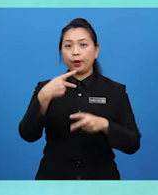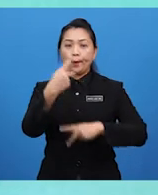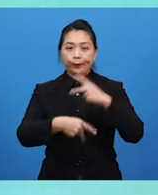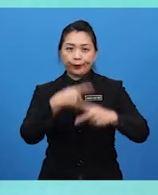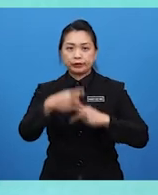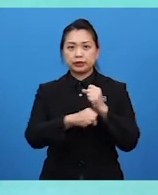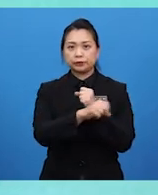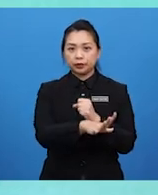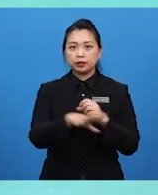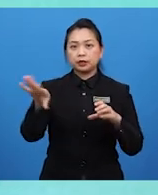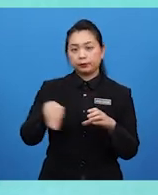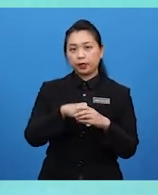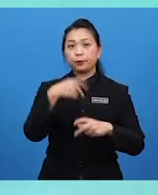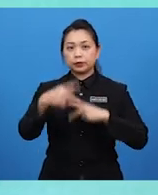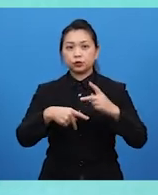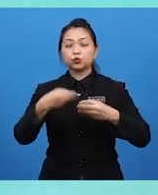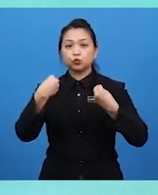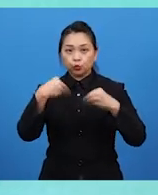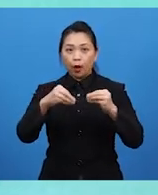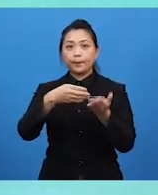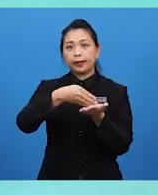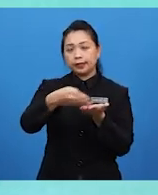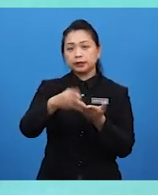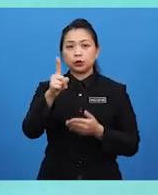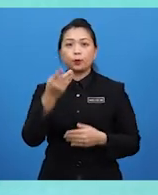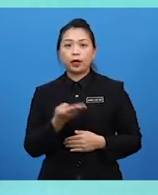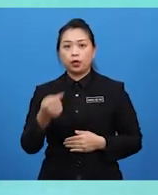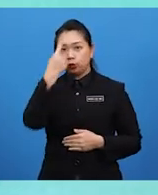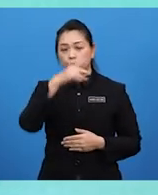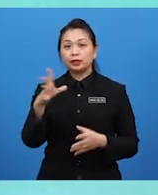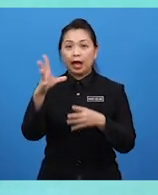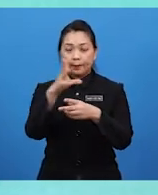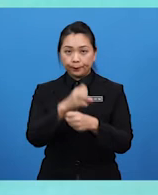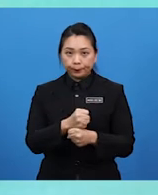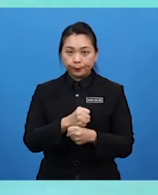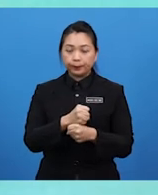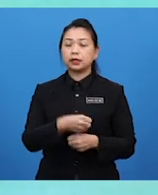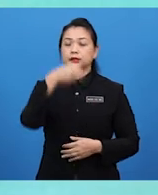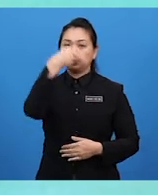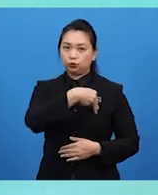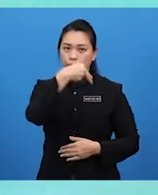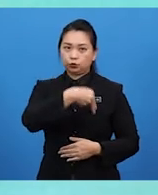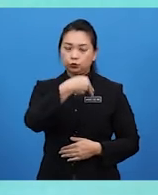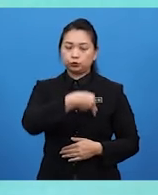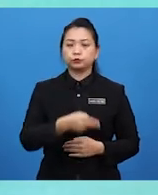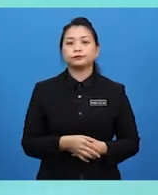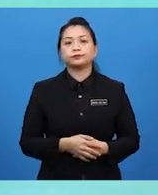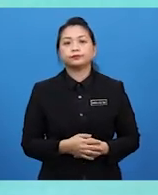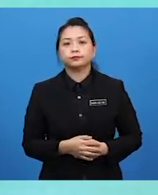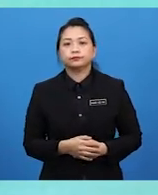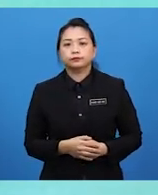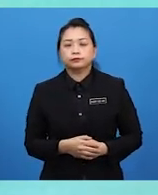komersial melibatkan proses jual beli sesuatu barangan untuk mendapatkan apa, Cikgu Doys? Untuk